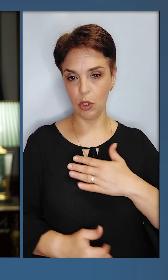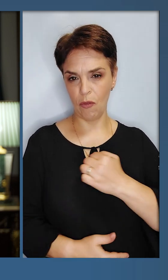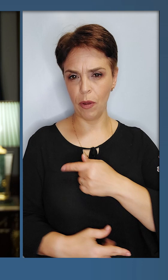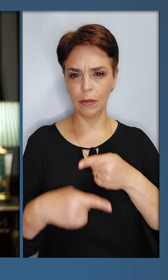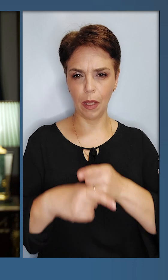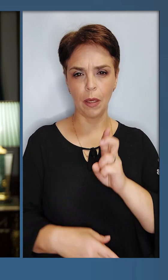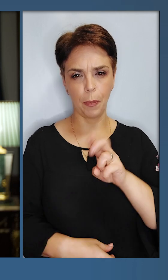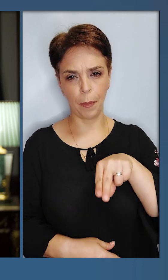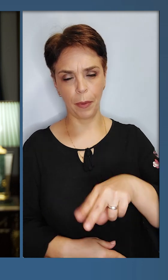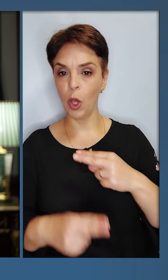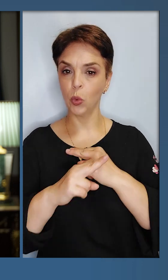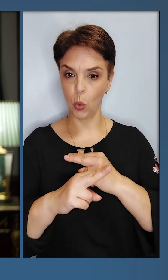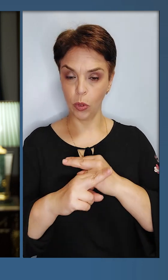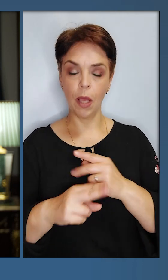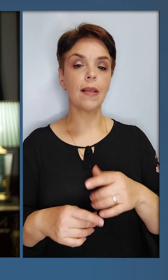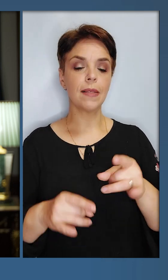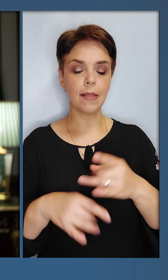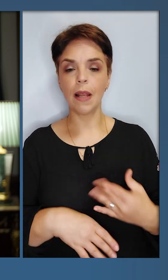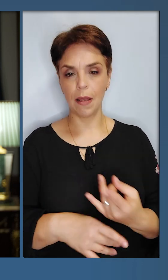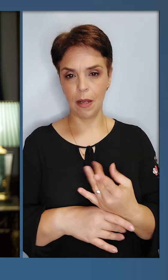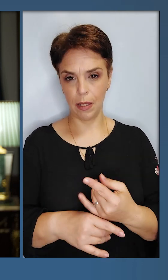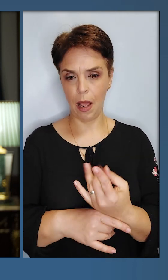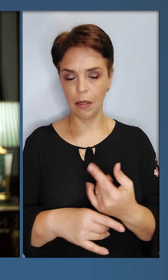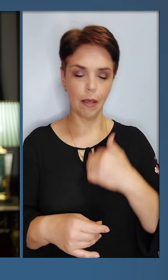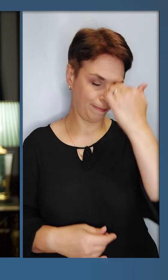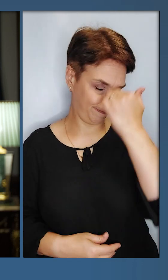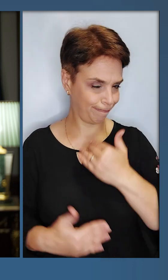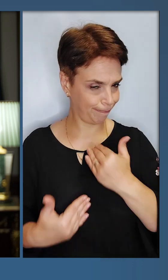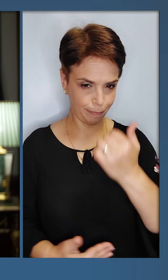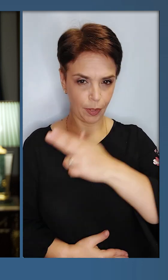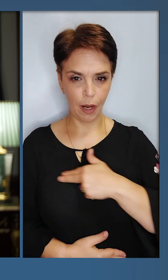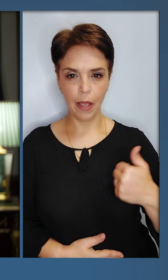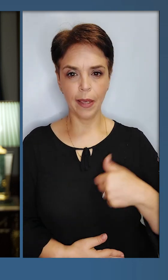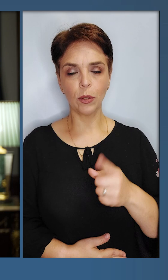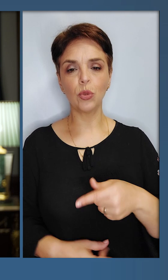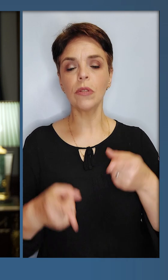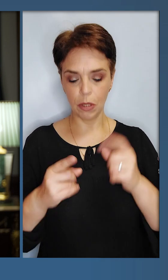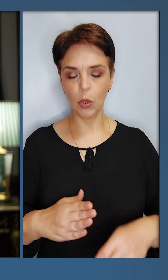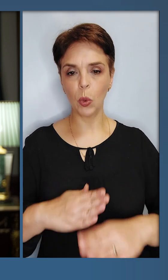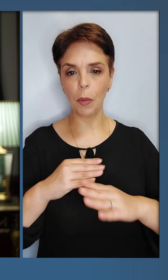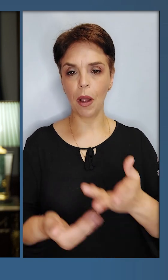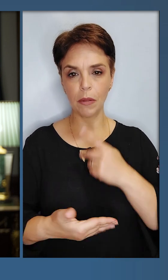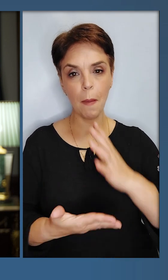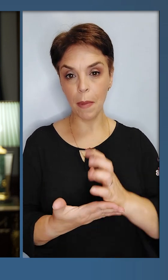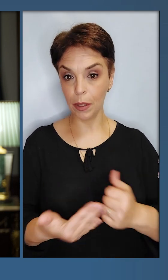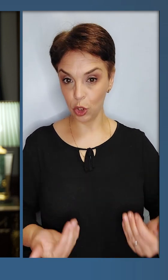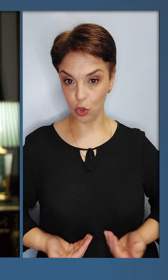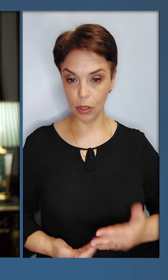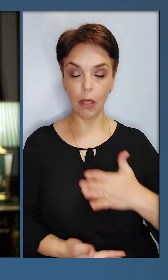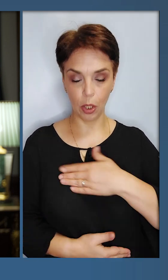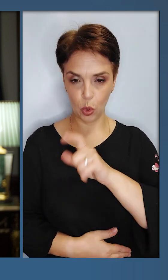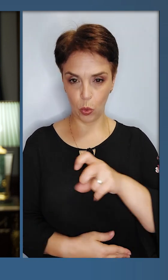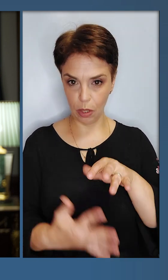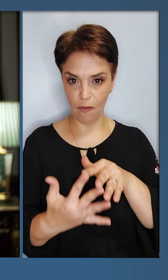воїнів, танки, БМП, дрони. Снаряди для артилерії. Я дякую тобі, Данія. Це те, що дійсно допомагає нам берегти життя